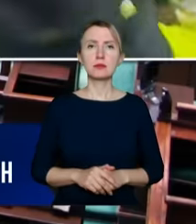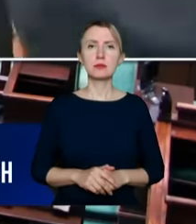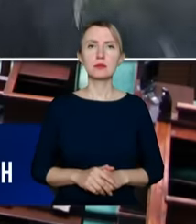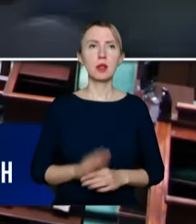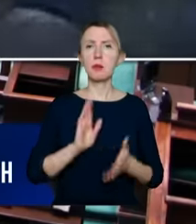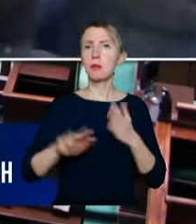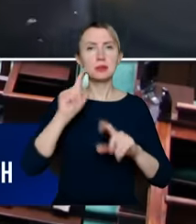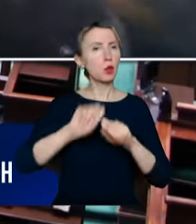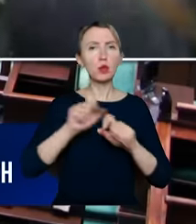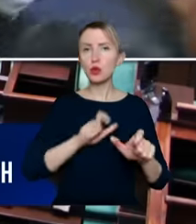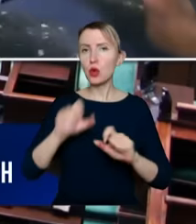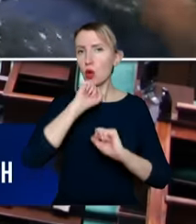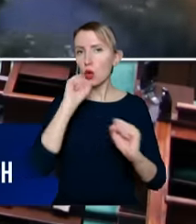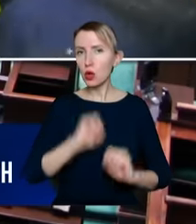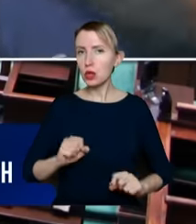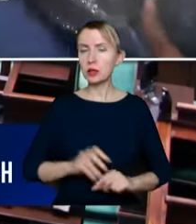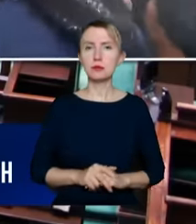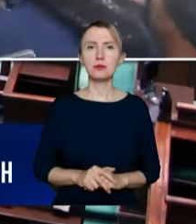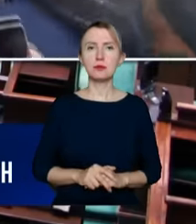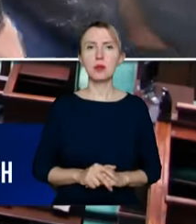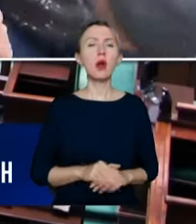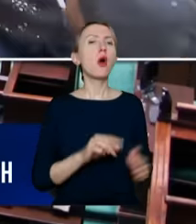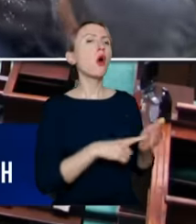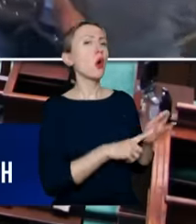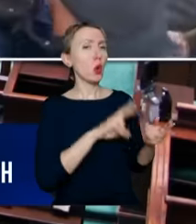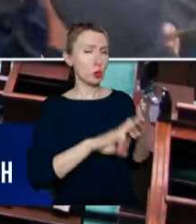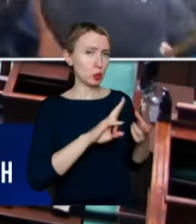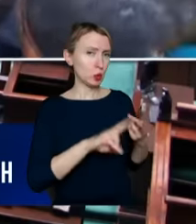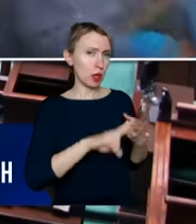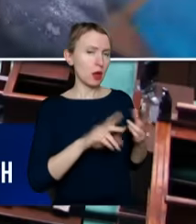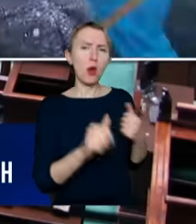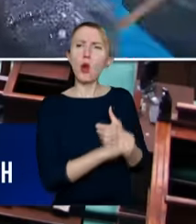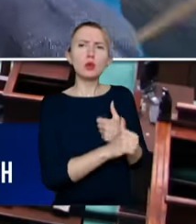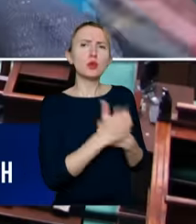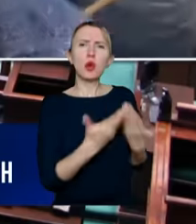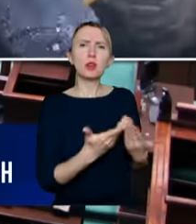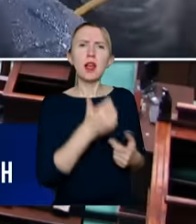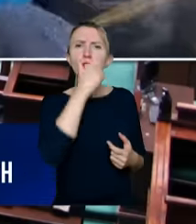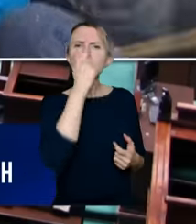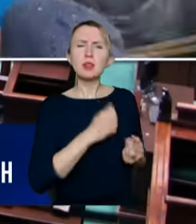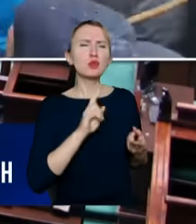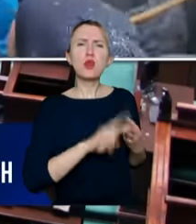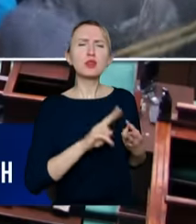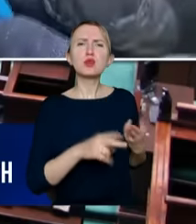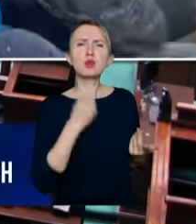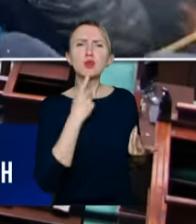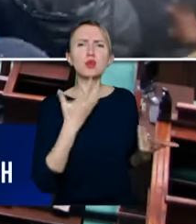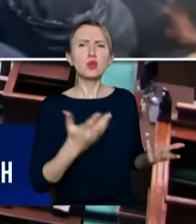niekontrolowany. No właśnie o tym cukrze, Panie Przewodniczący, o co chodzi z tym śmierdzącym cukrem, bo